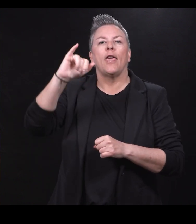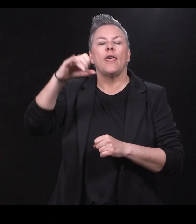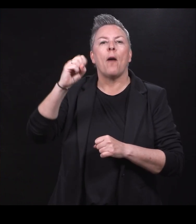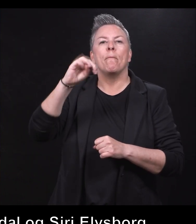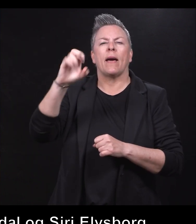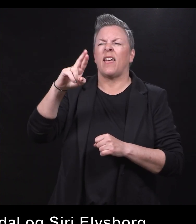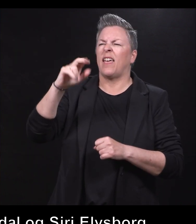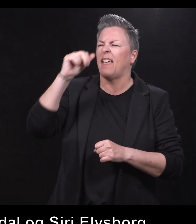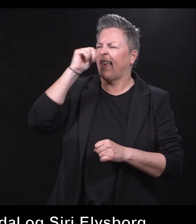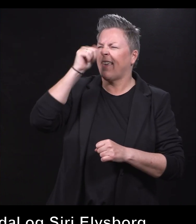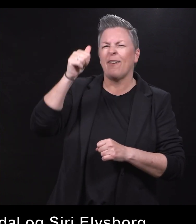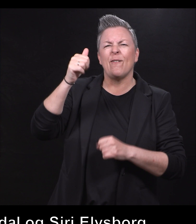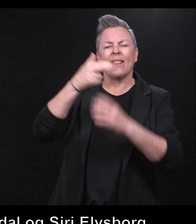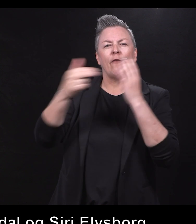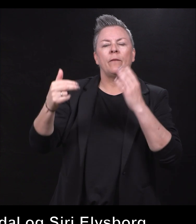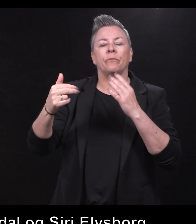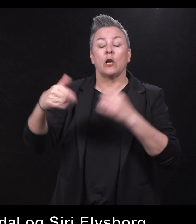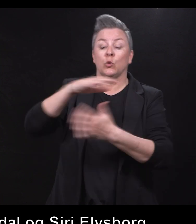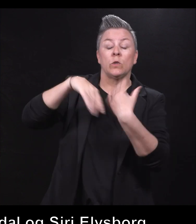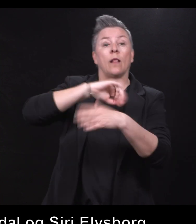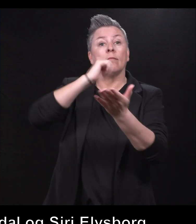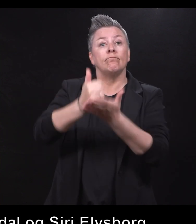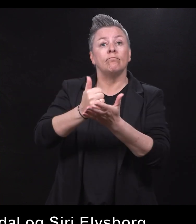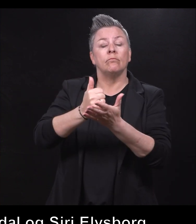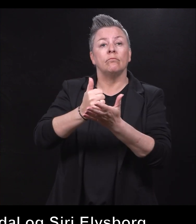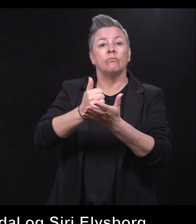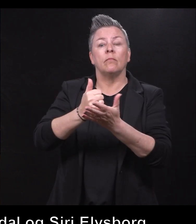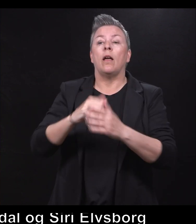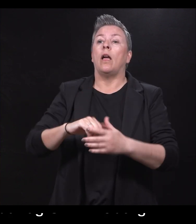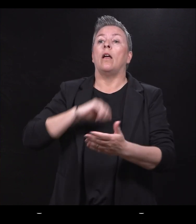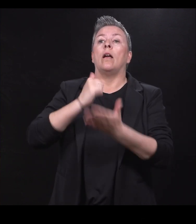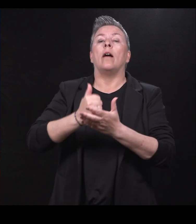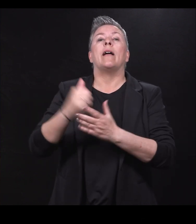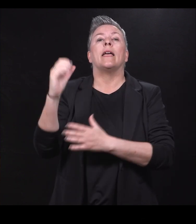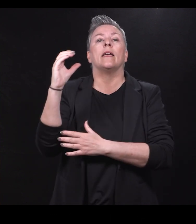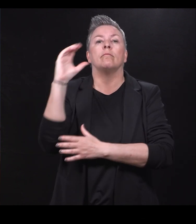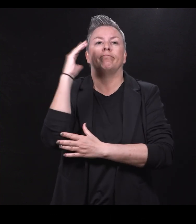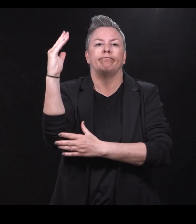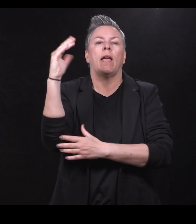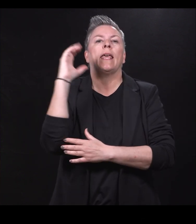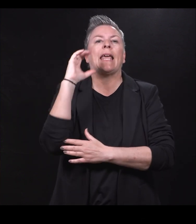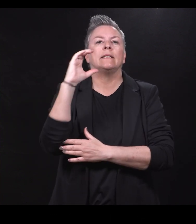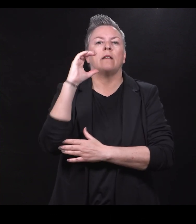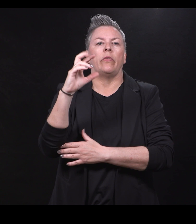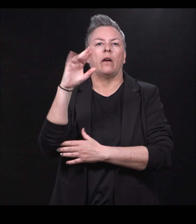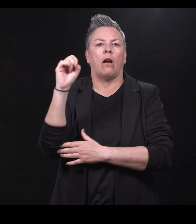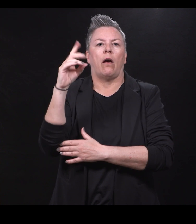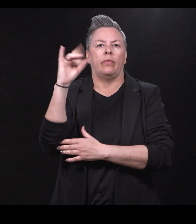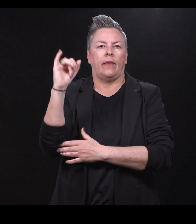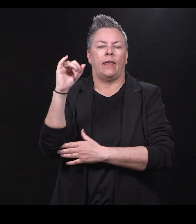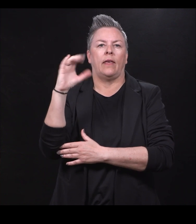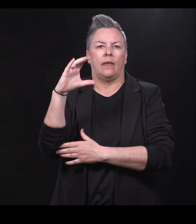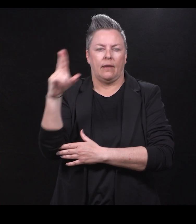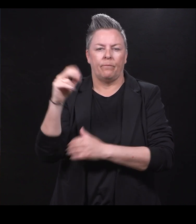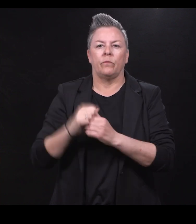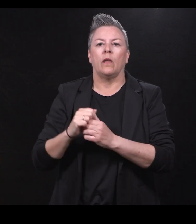sosial entreprenør, etablert av styrkelsen Kristian Redek. Windjammer tar med